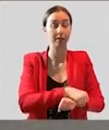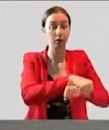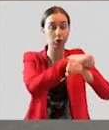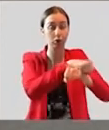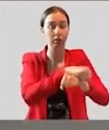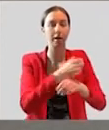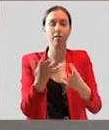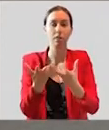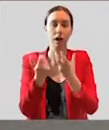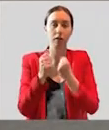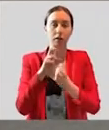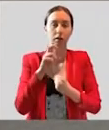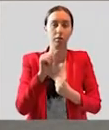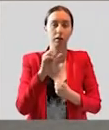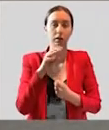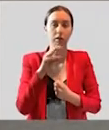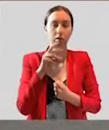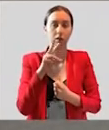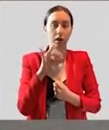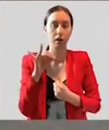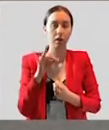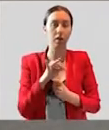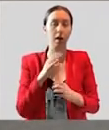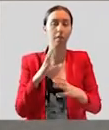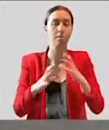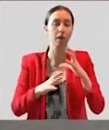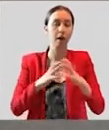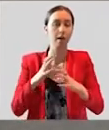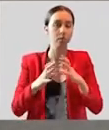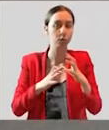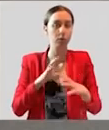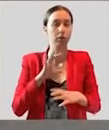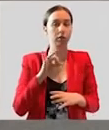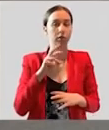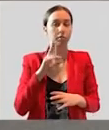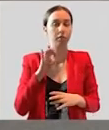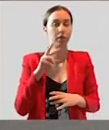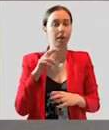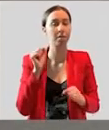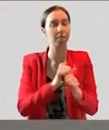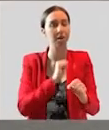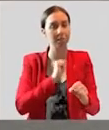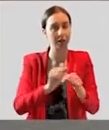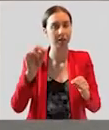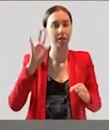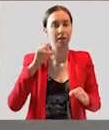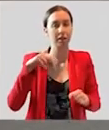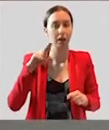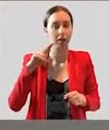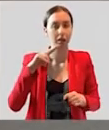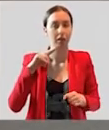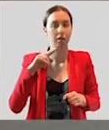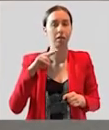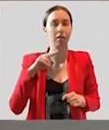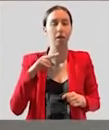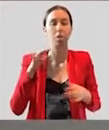Взятия Бастилии – мировой символ победы над произволом.